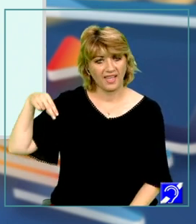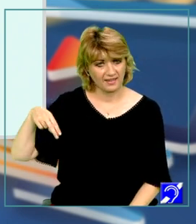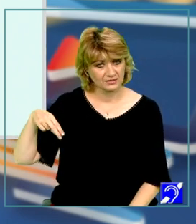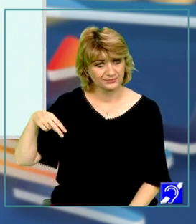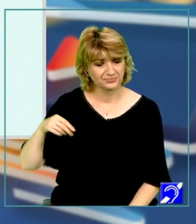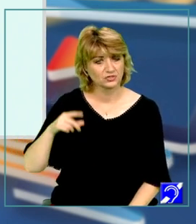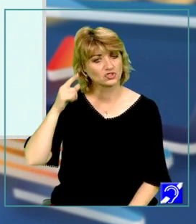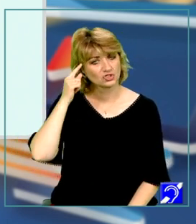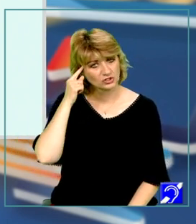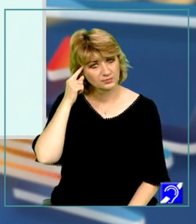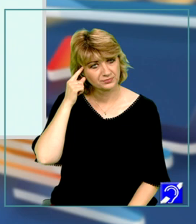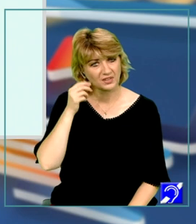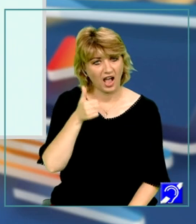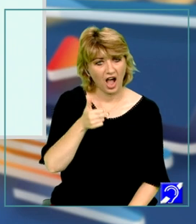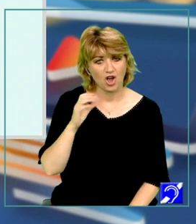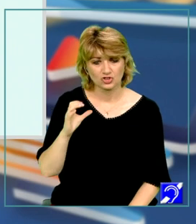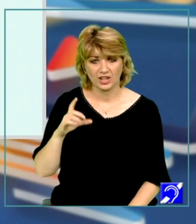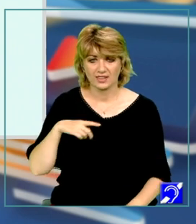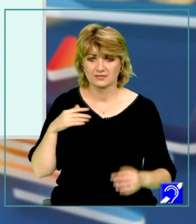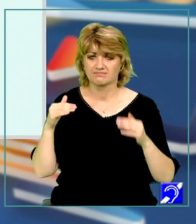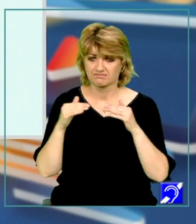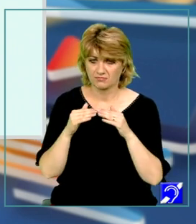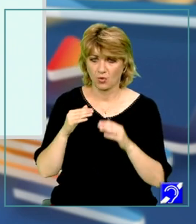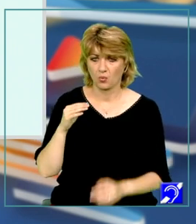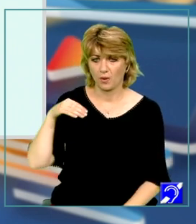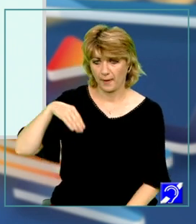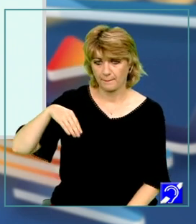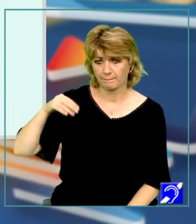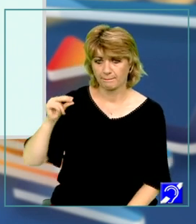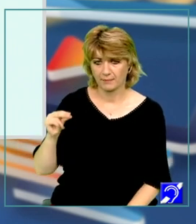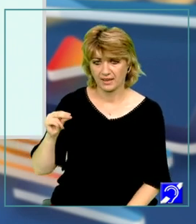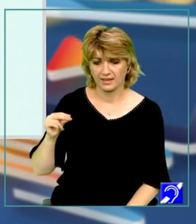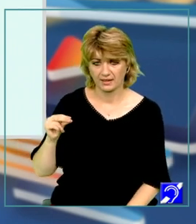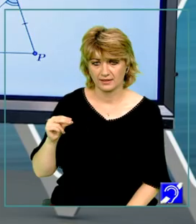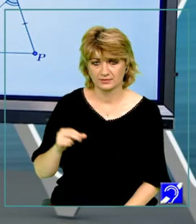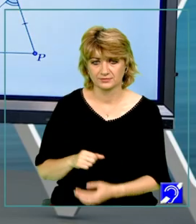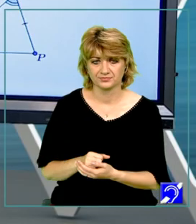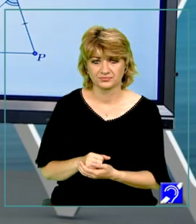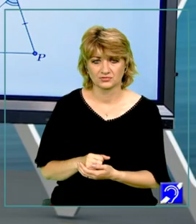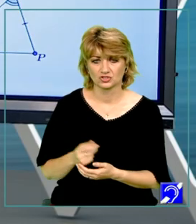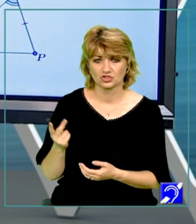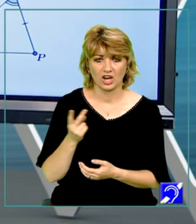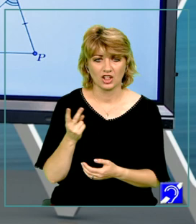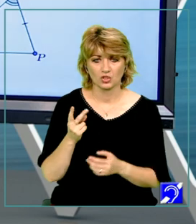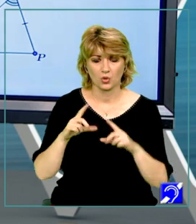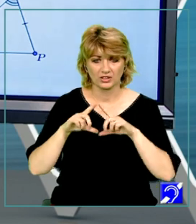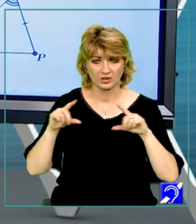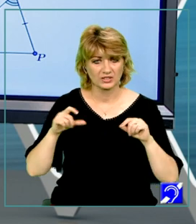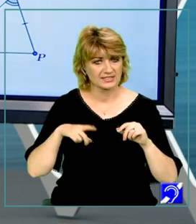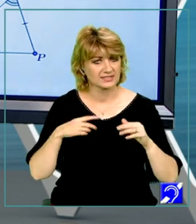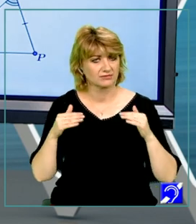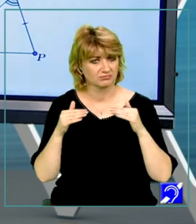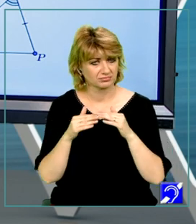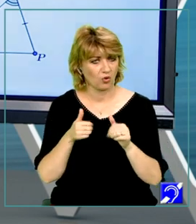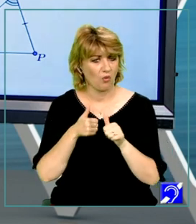Știm că A, C este congruent cu M, N, P. cele două triunghiuri sunt congruente